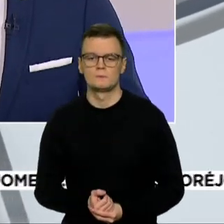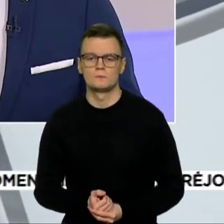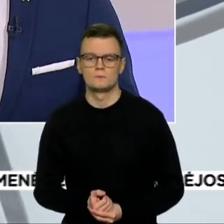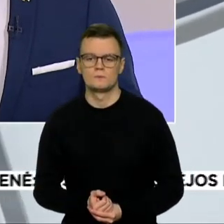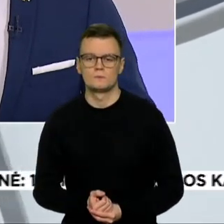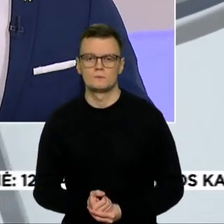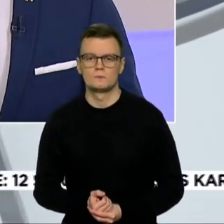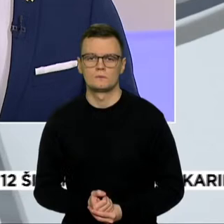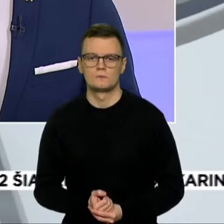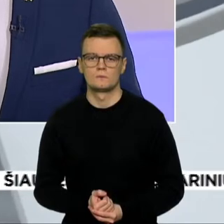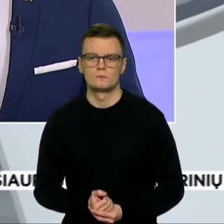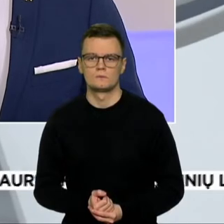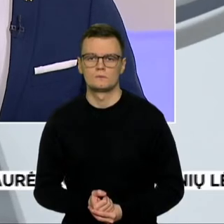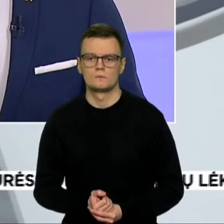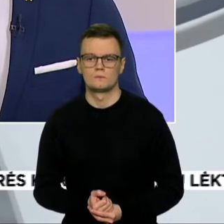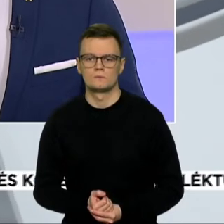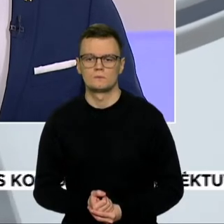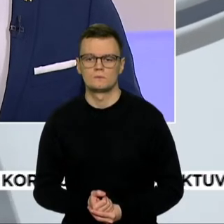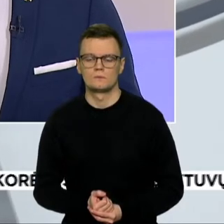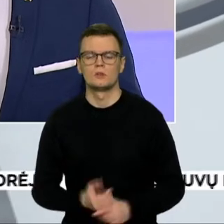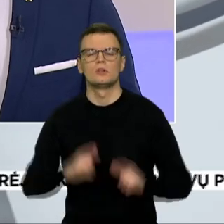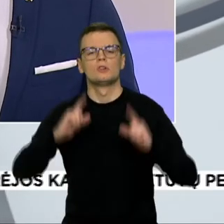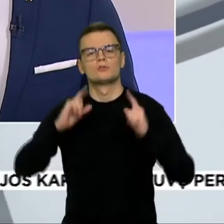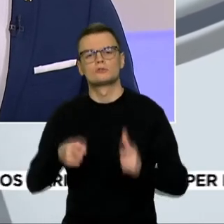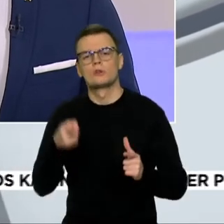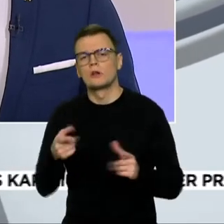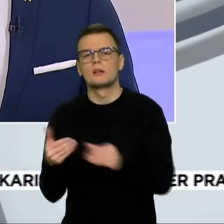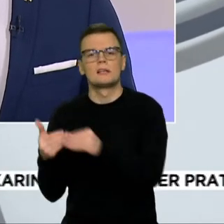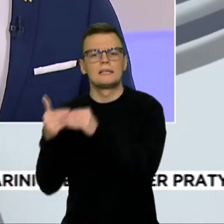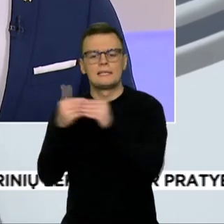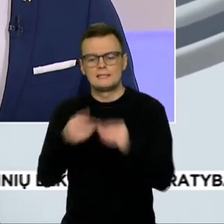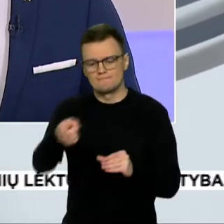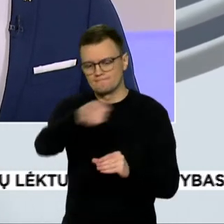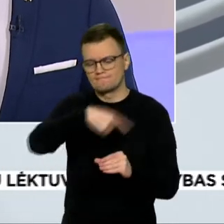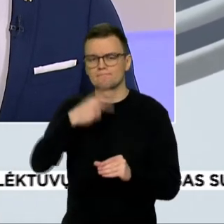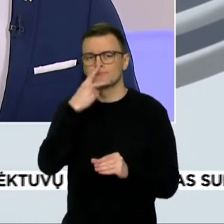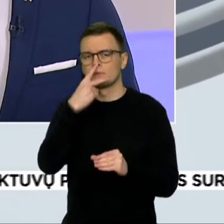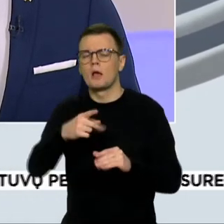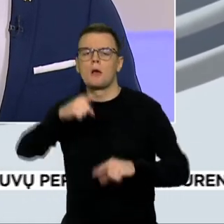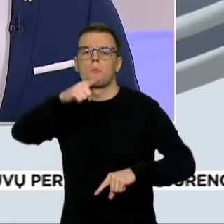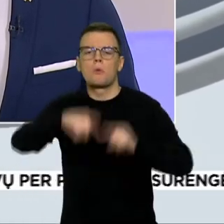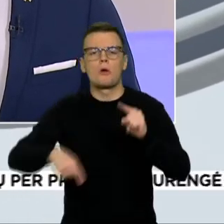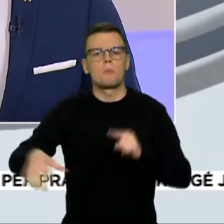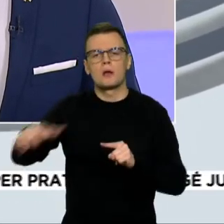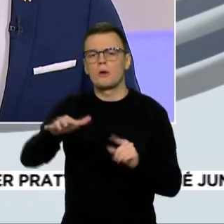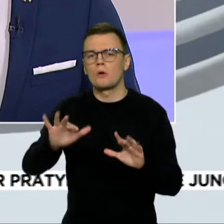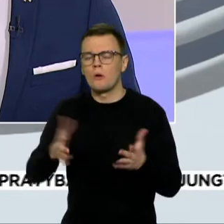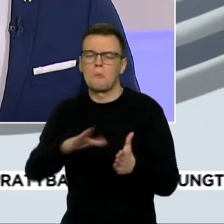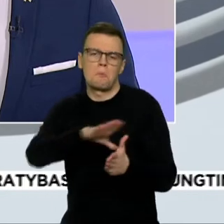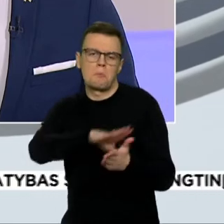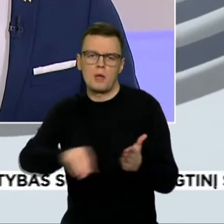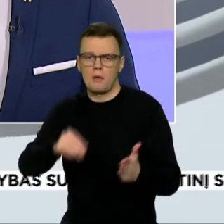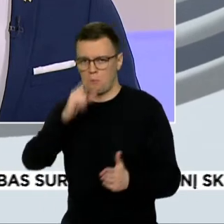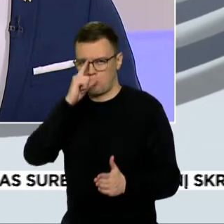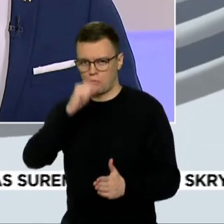jau galima pasakyti, kokią vis dėlto lyderiai mato Europos politinę bendruomenę be Putino Rusijos. ar šis atsakymas jau aiškus?